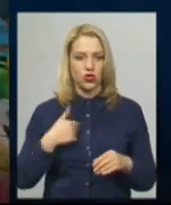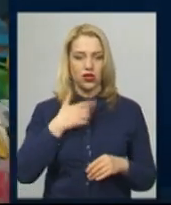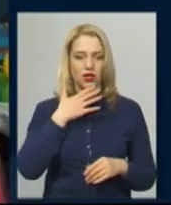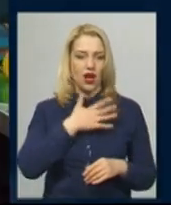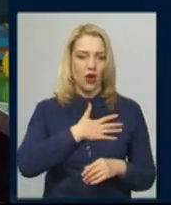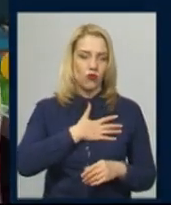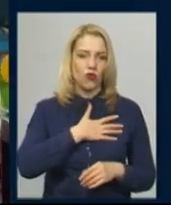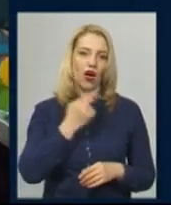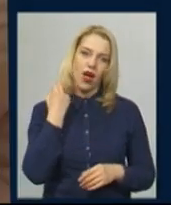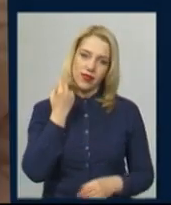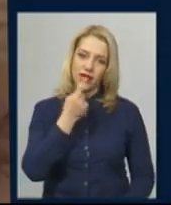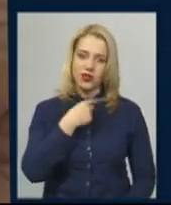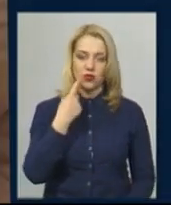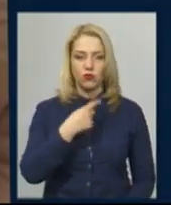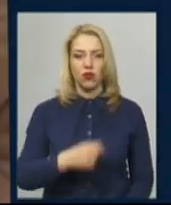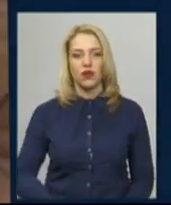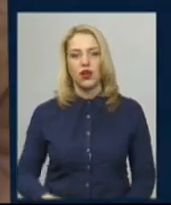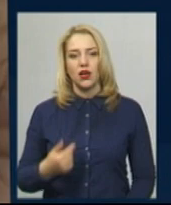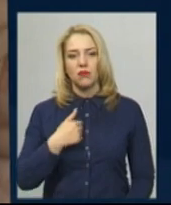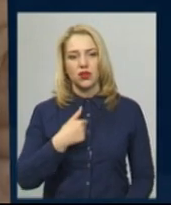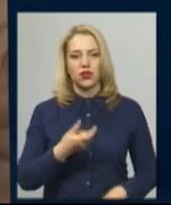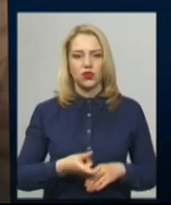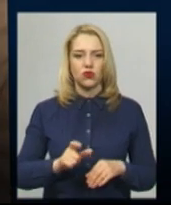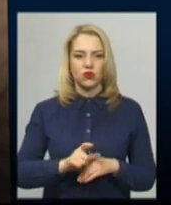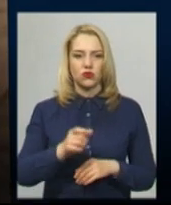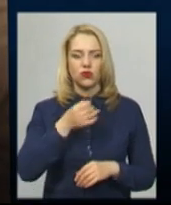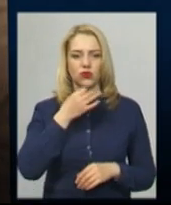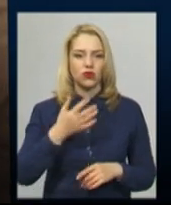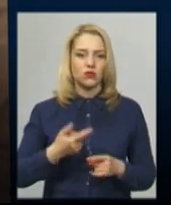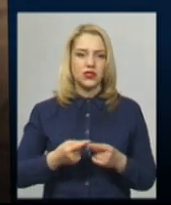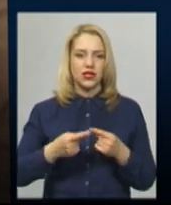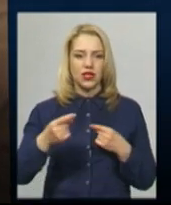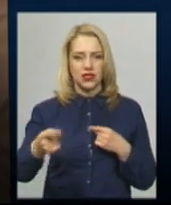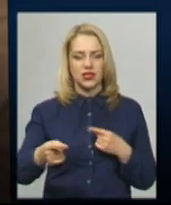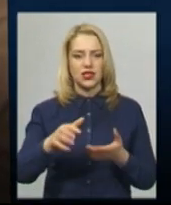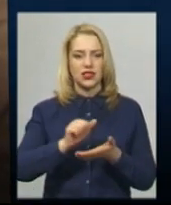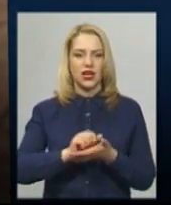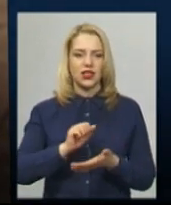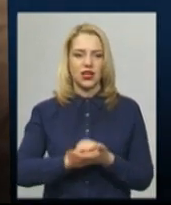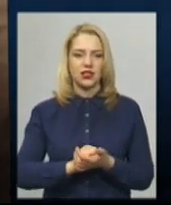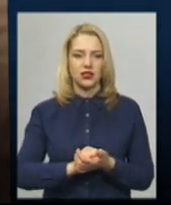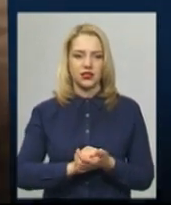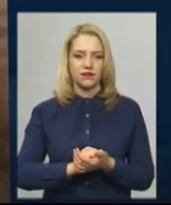англійську мову. Мені дуже подобається досякційне заняття.